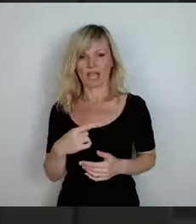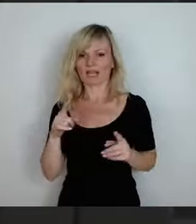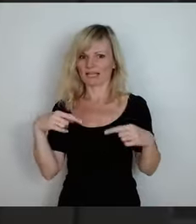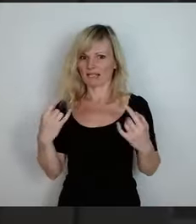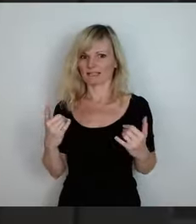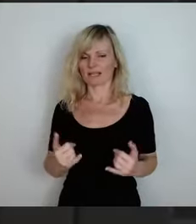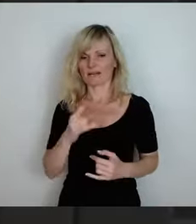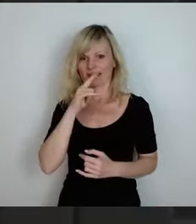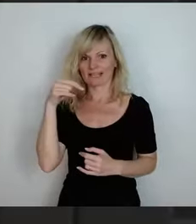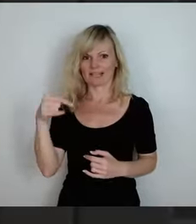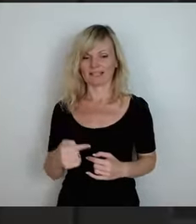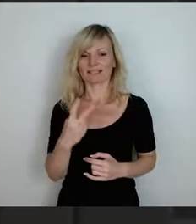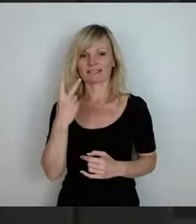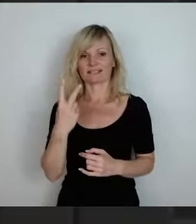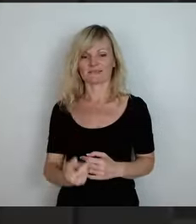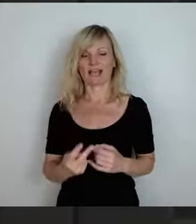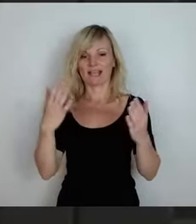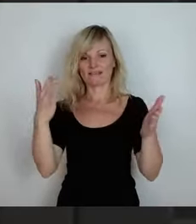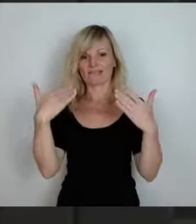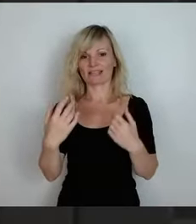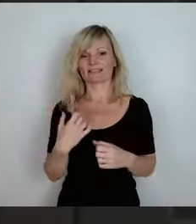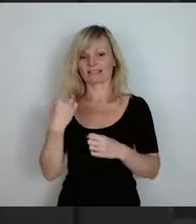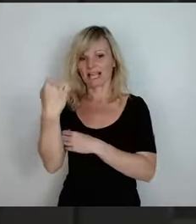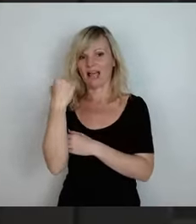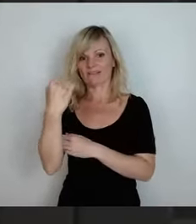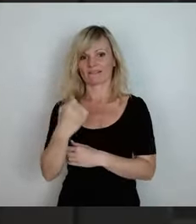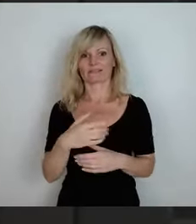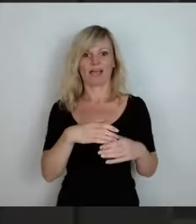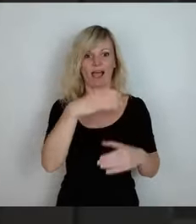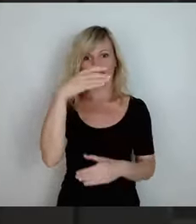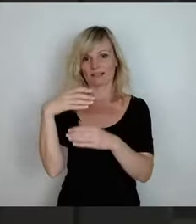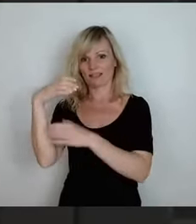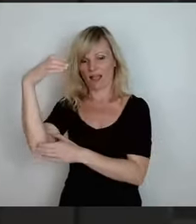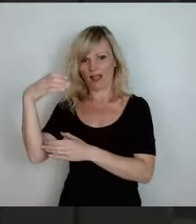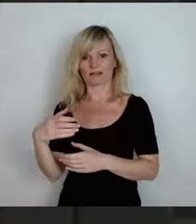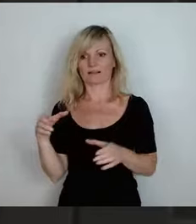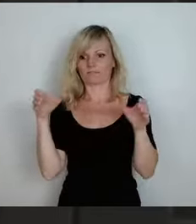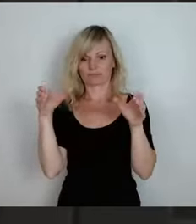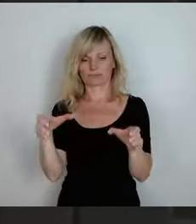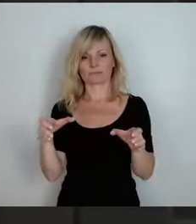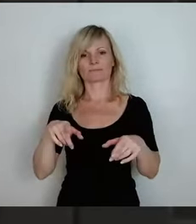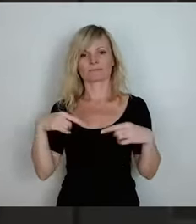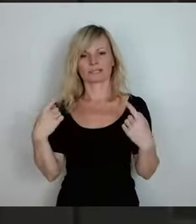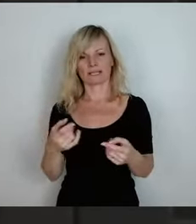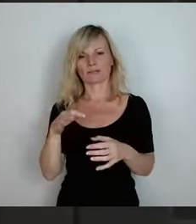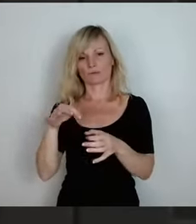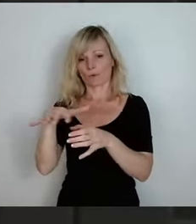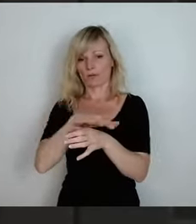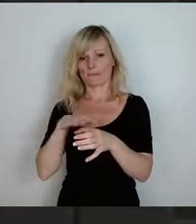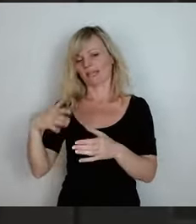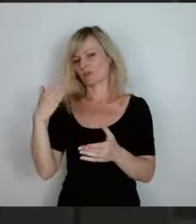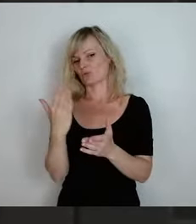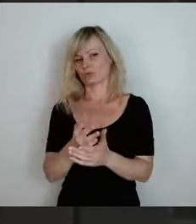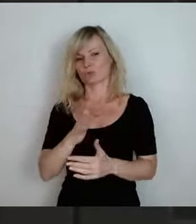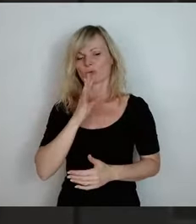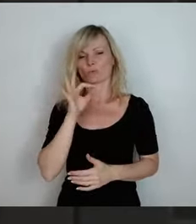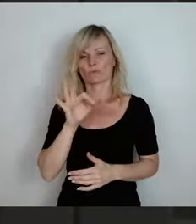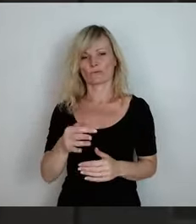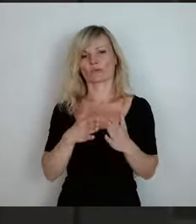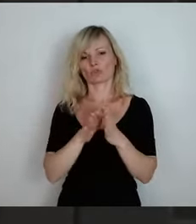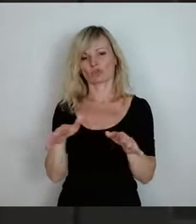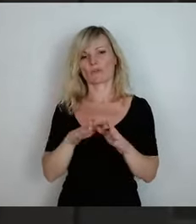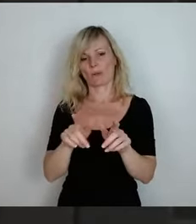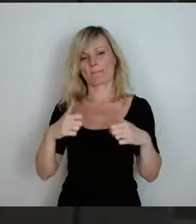der gemeindliche Anteil, der jedes Jahr da anfällt, ausreichend, um das Schwimmbad mit den laufenden Kosten zu decken.